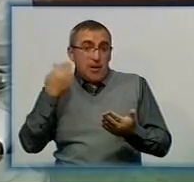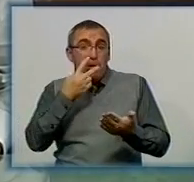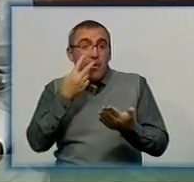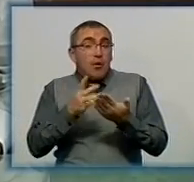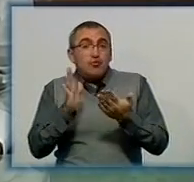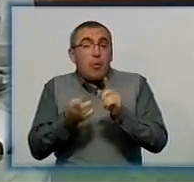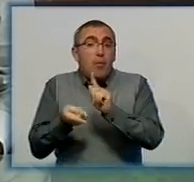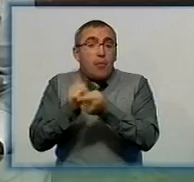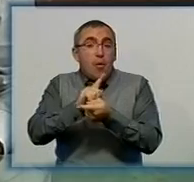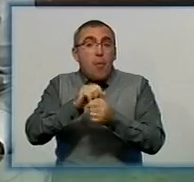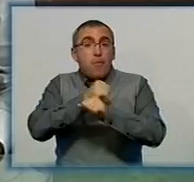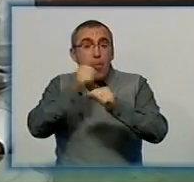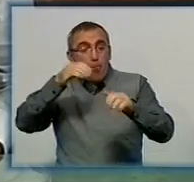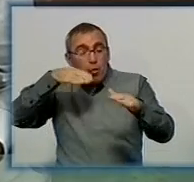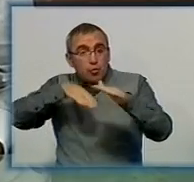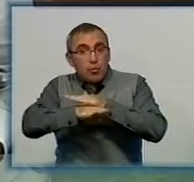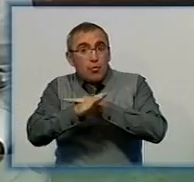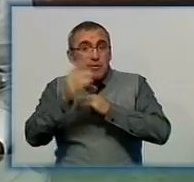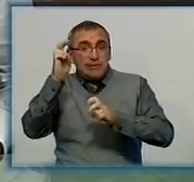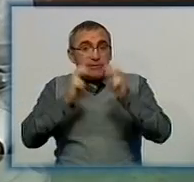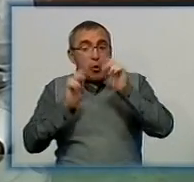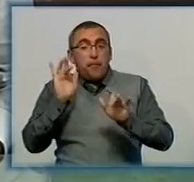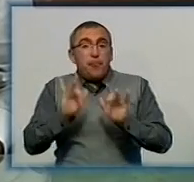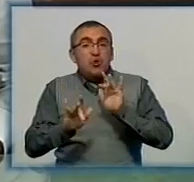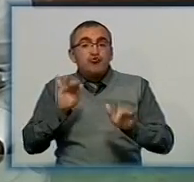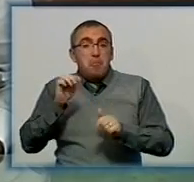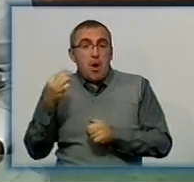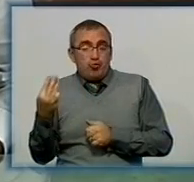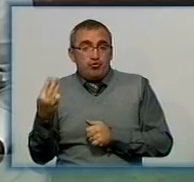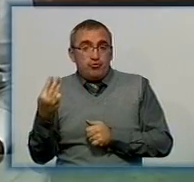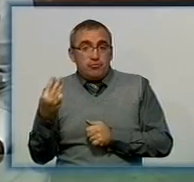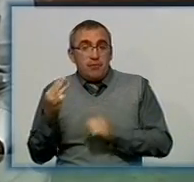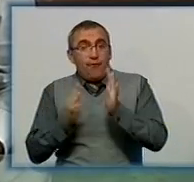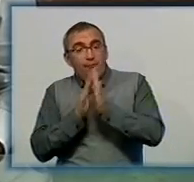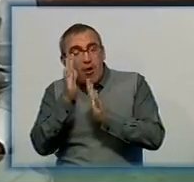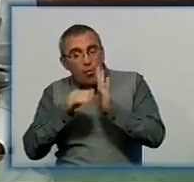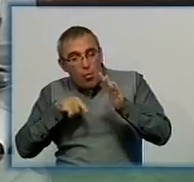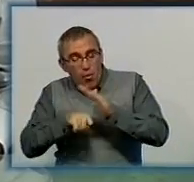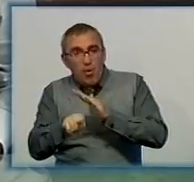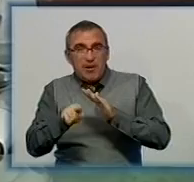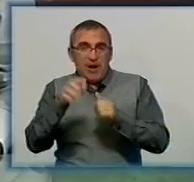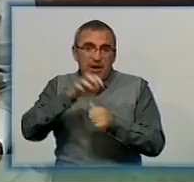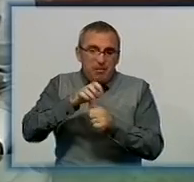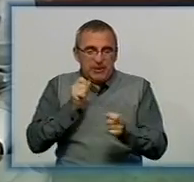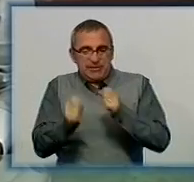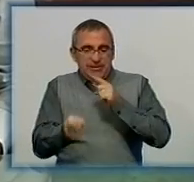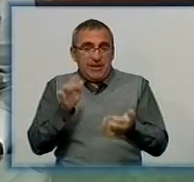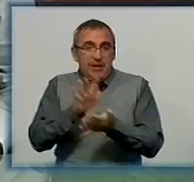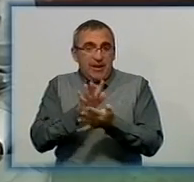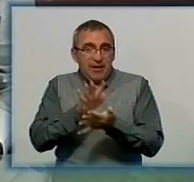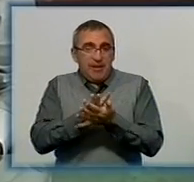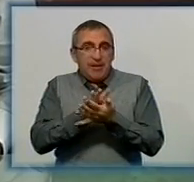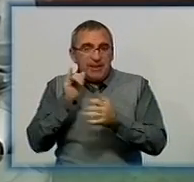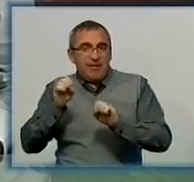що перетворились бомбосховища колишнього заводу «Пішмаш». В одному вирощували гриби і скидали сміття. Інше стало місцем